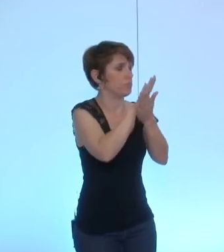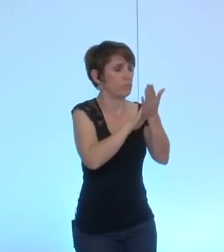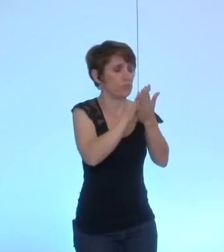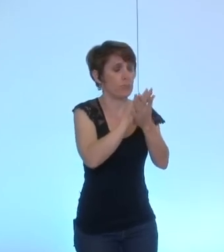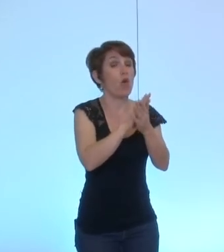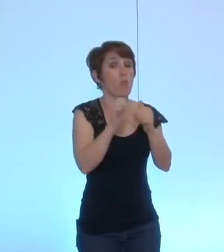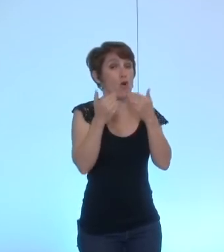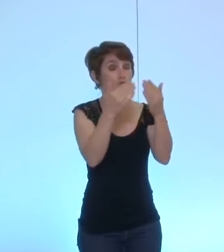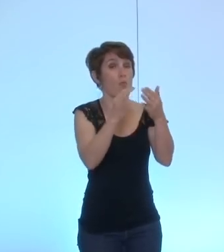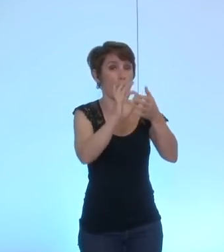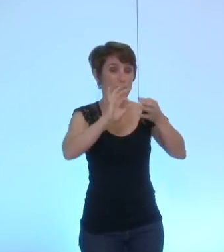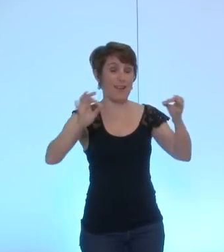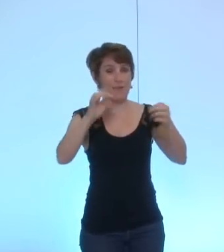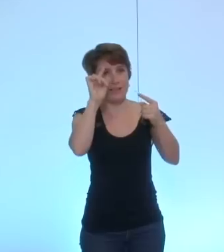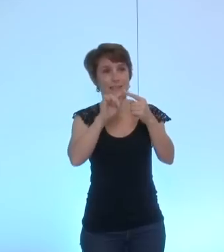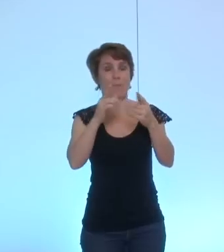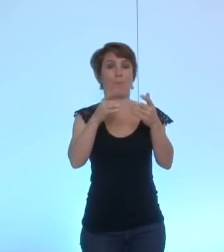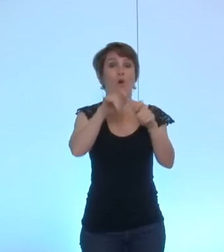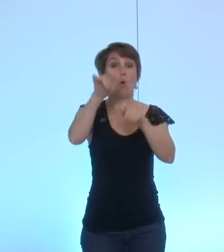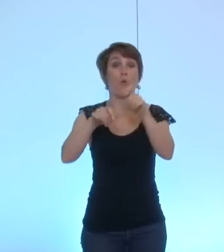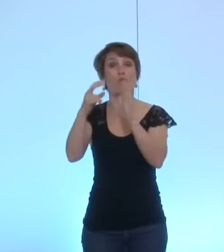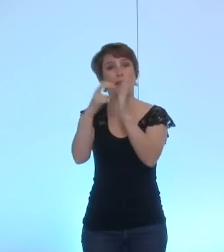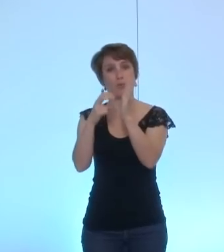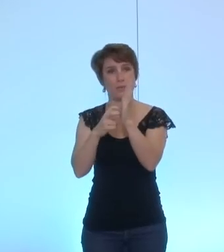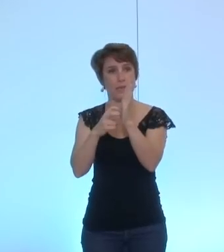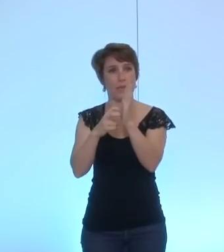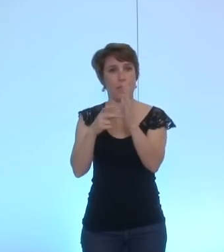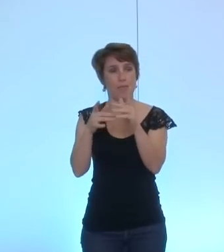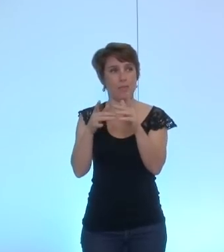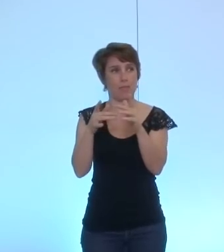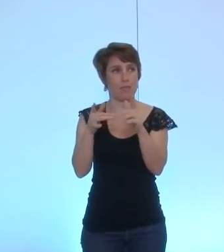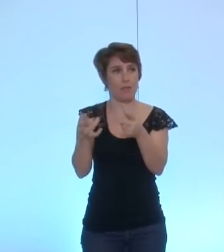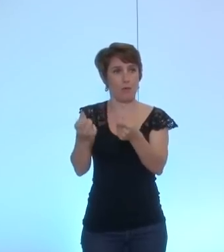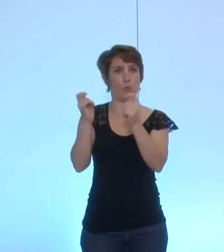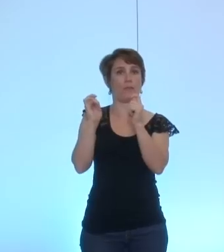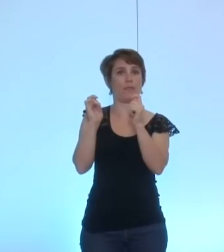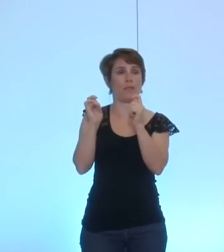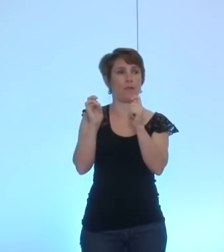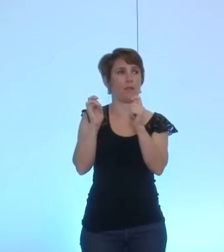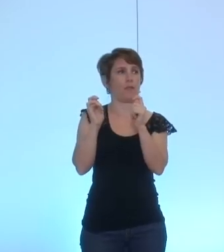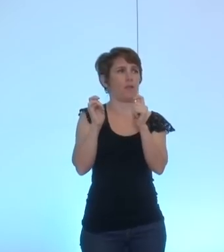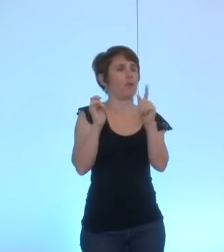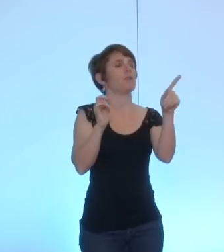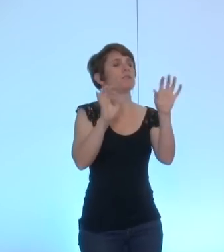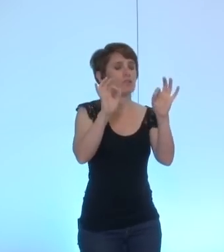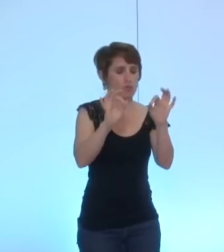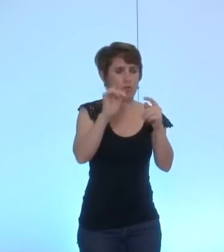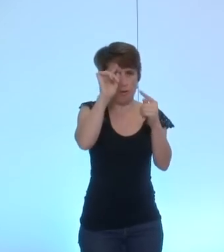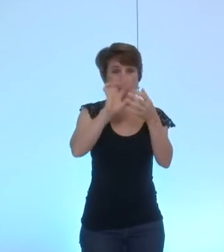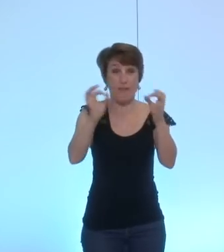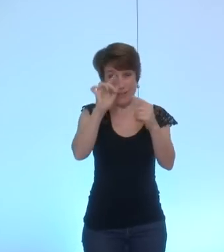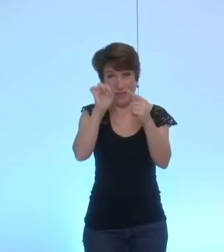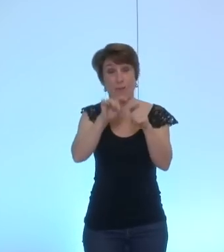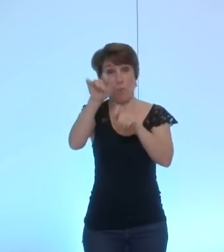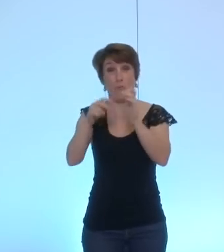très bien de toute manière c'est un accord de principe très bien donc monsieur Safar retire le point sur la population syrienne et donc